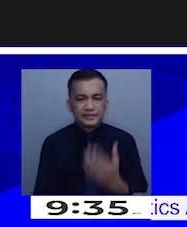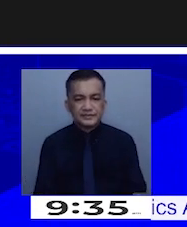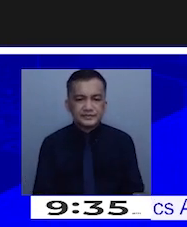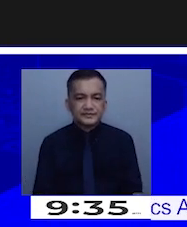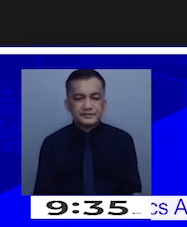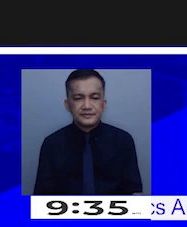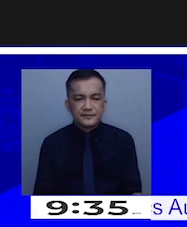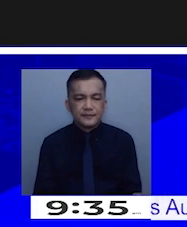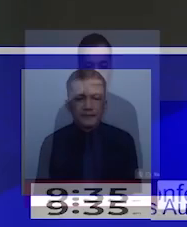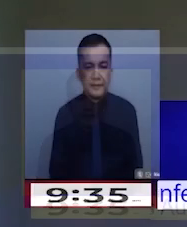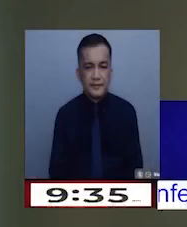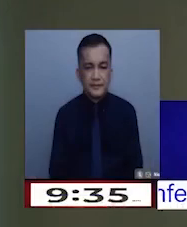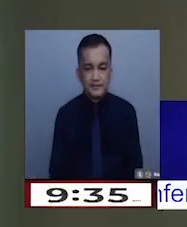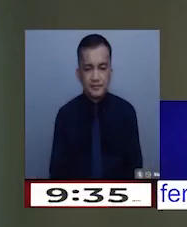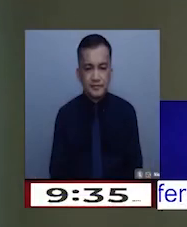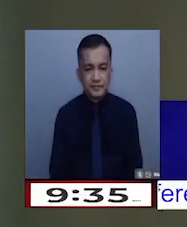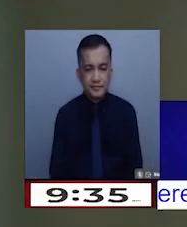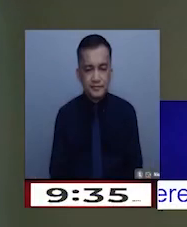Okay, thank you, sir.